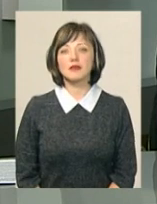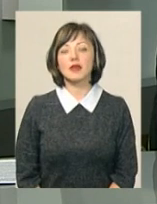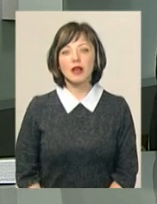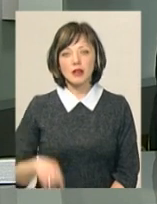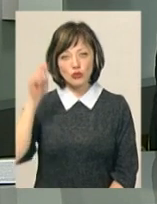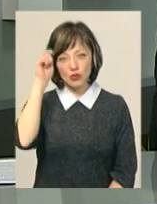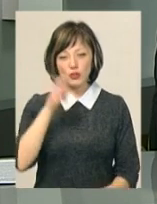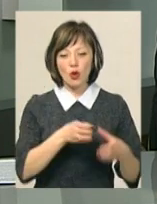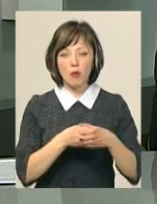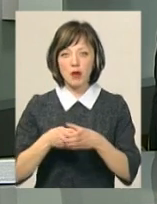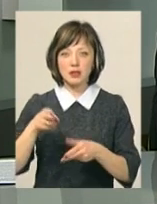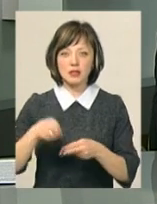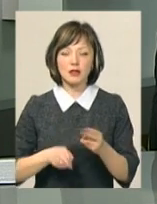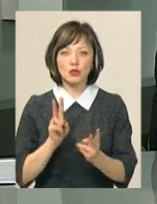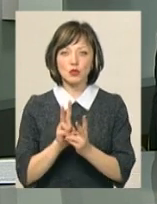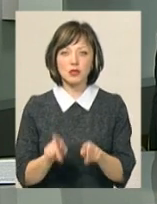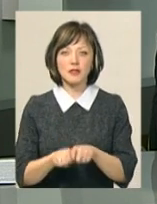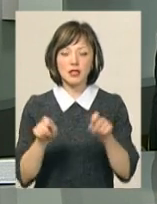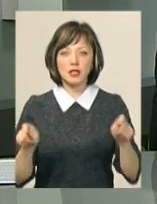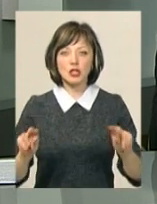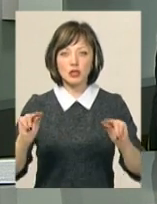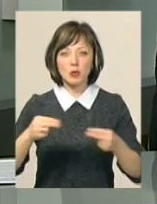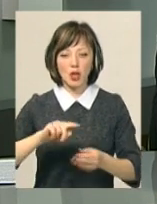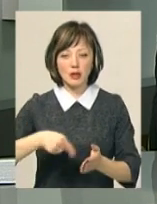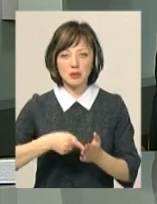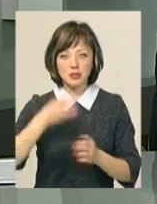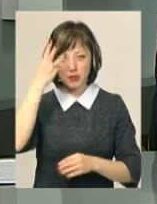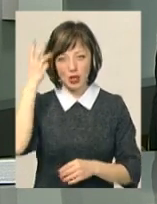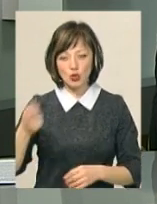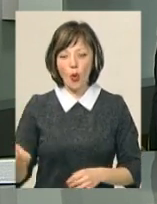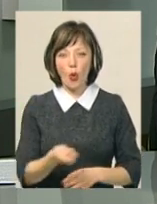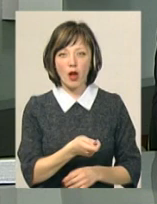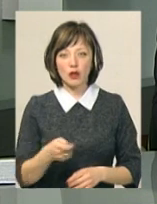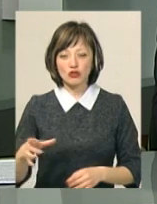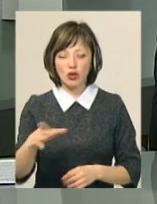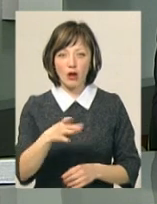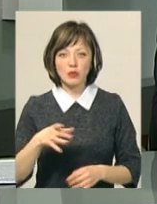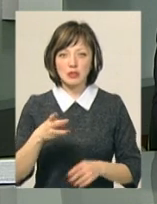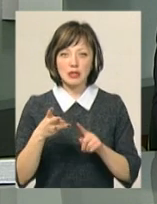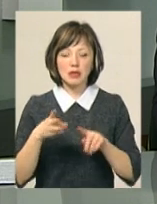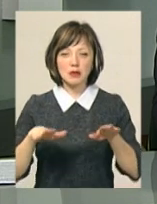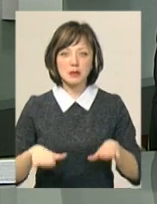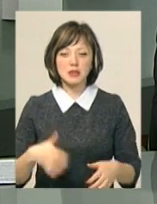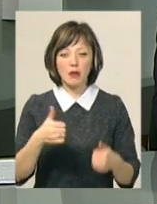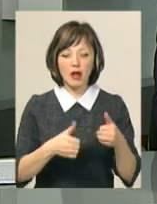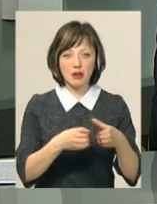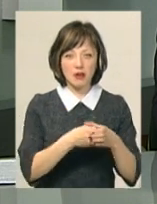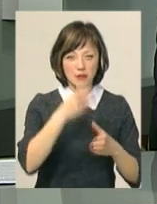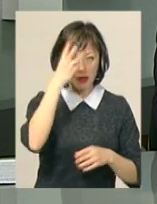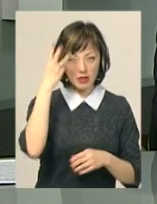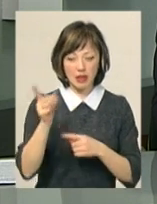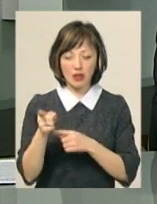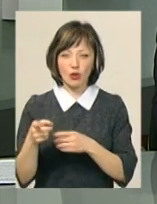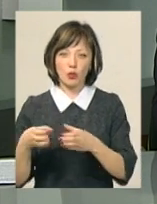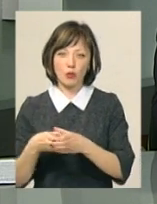Чоловічі команди завершили зустрічі відкритого чемпіонату міста Хмельницького з хокею-шайбою. За бронзу змагалися хмельницька команда «Прай» та